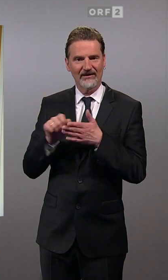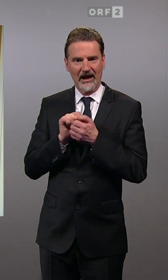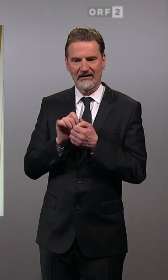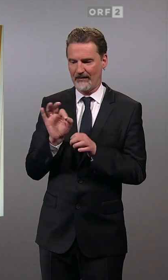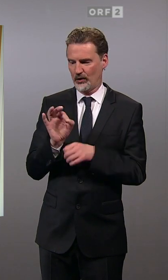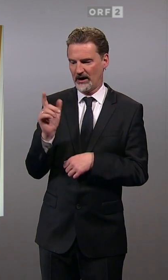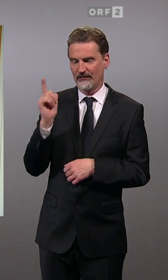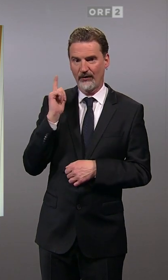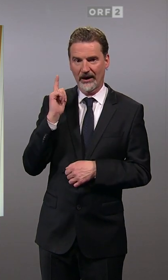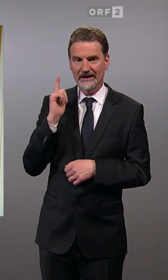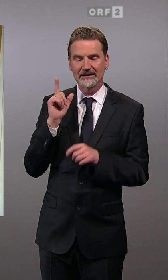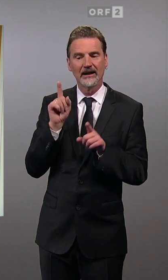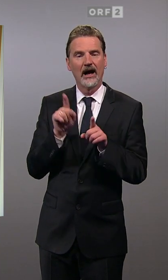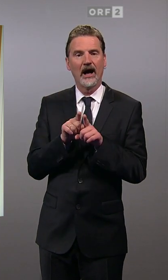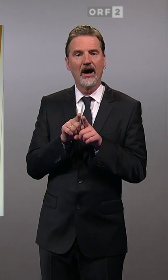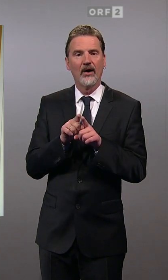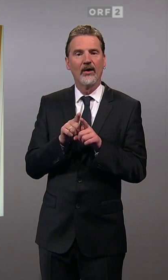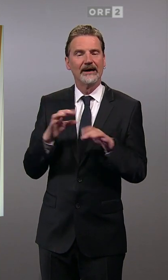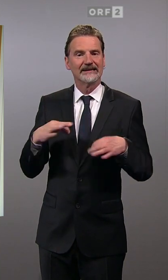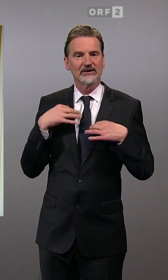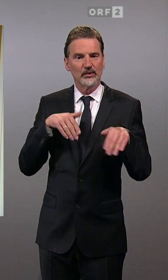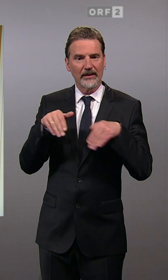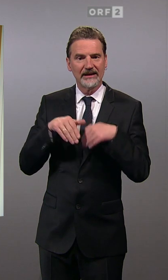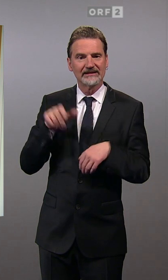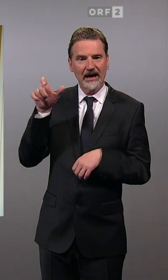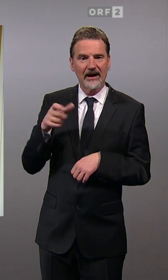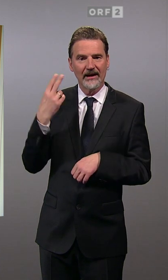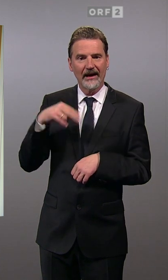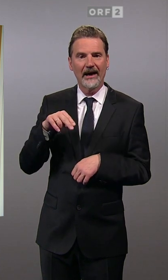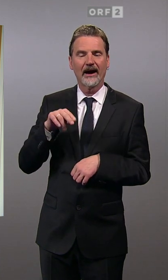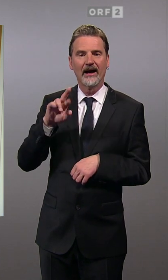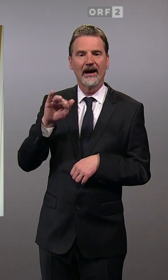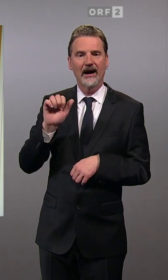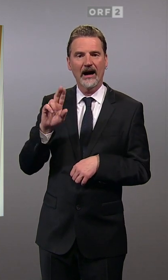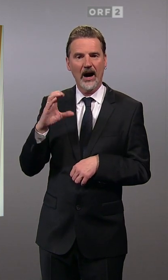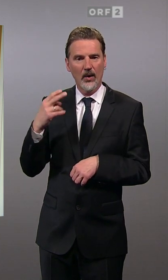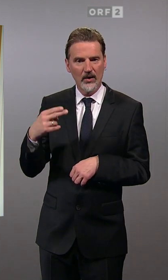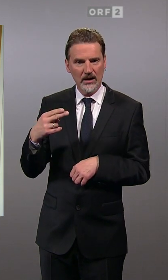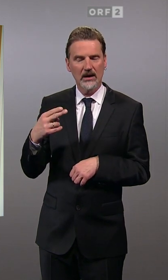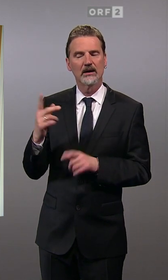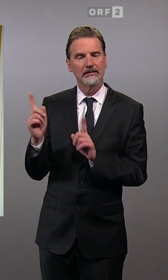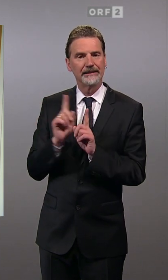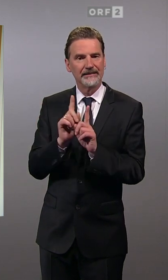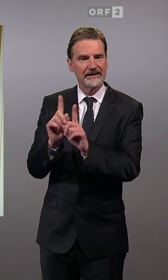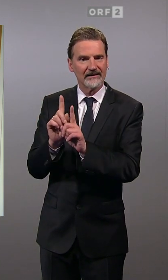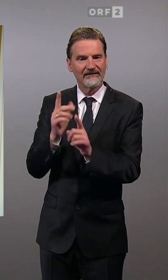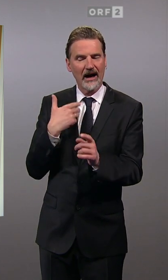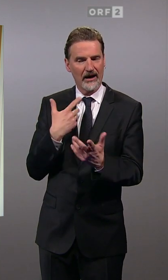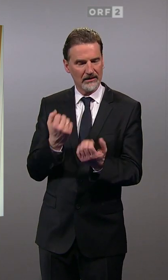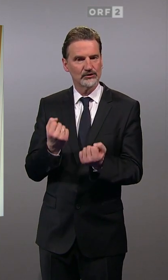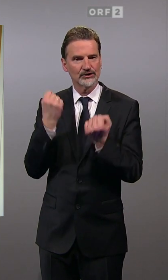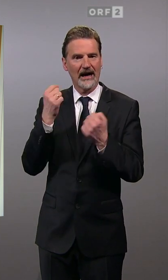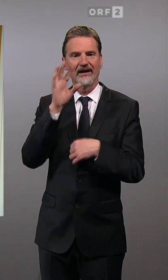mit dem Gesundheitsminister Johannes Rauch. Also man hat sehr, sehr stark versucht, im Gegensatz etwa zur